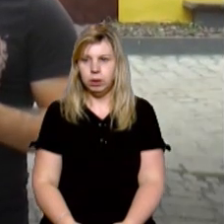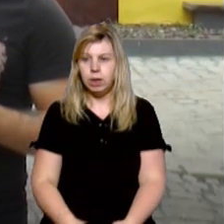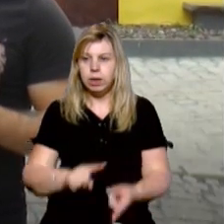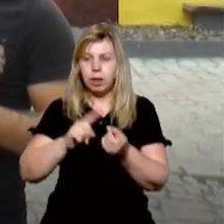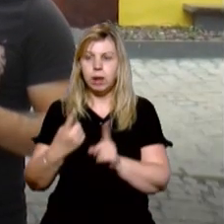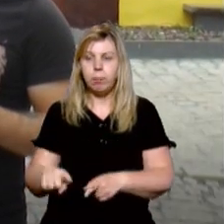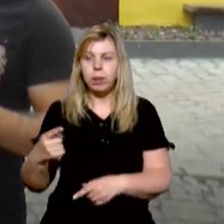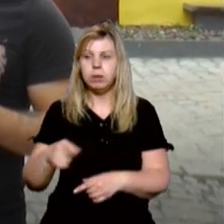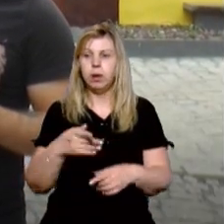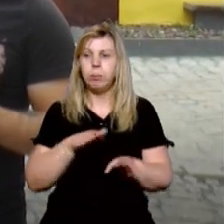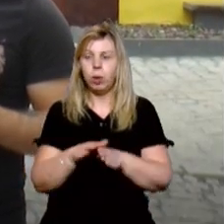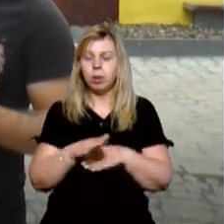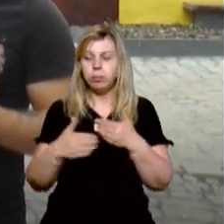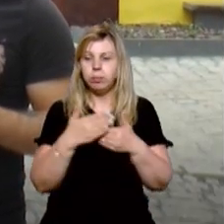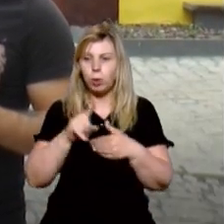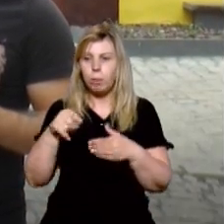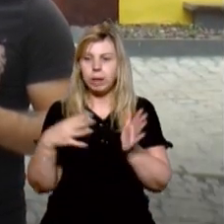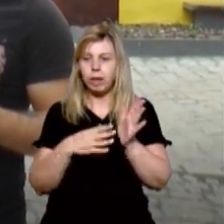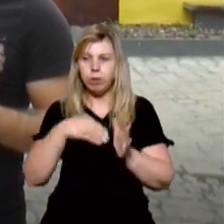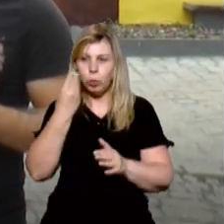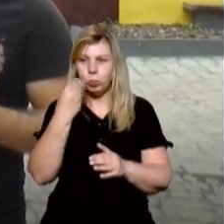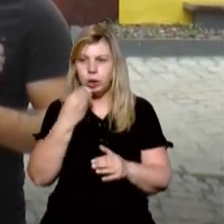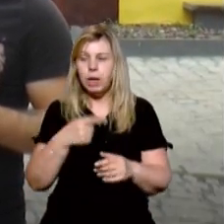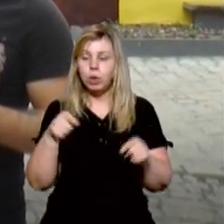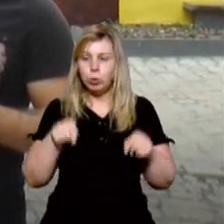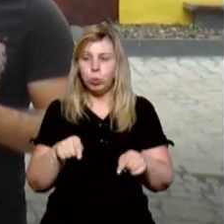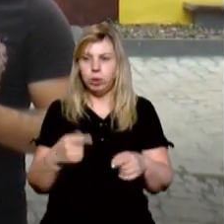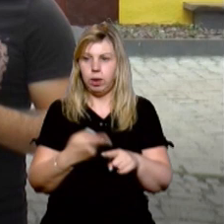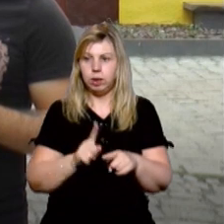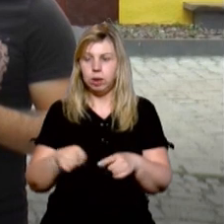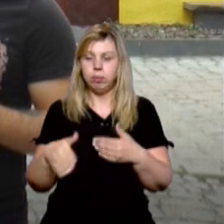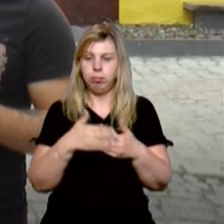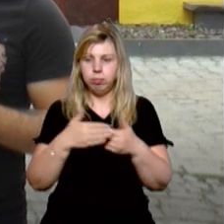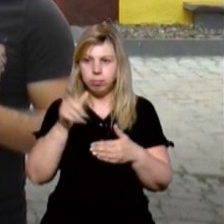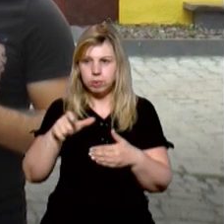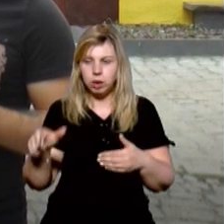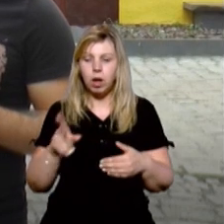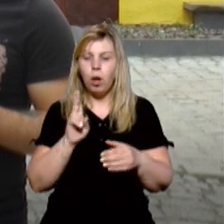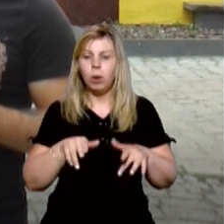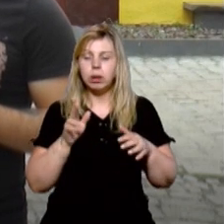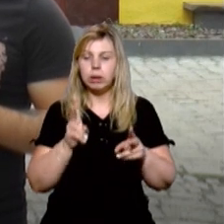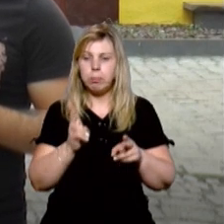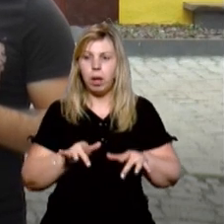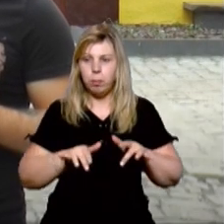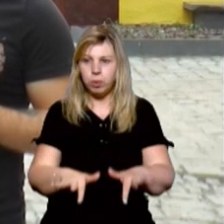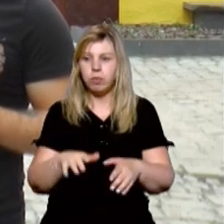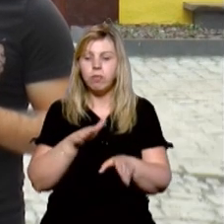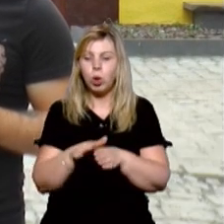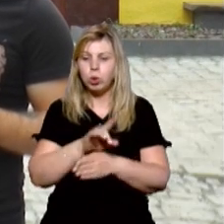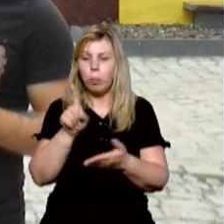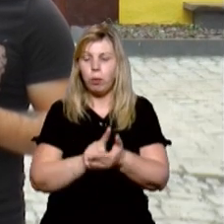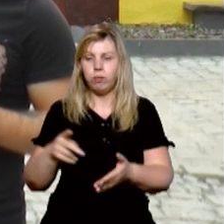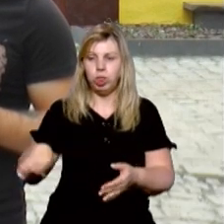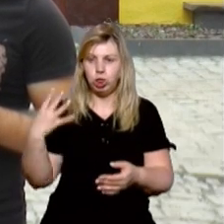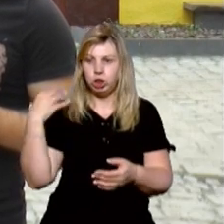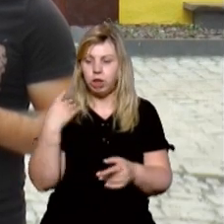Закарпатська установа виконання покарань номер 9 в Ужгороді. Саме тут перебувають підозрювані у кримінальному провадженні. Виконувач обов'язків